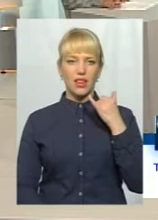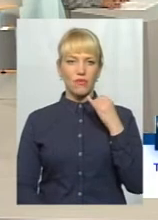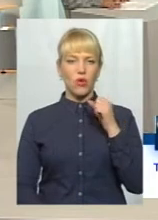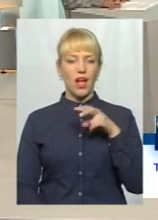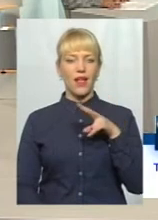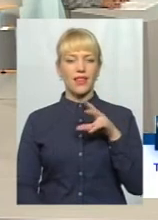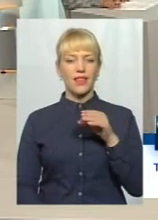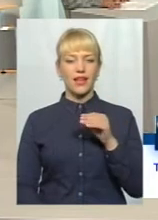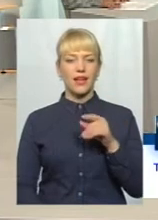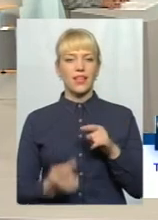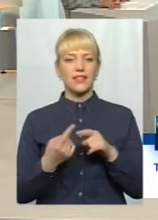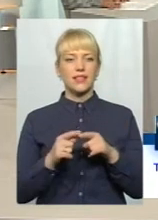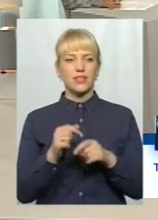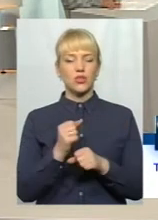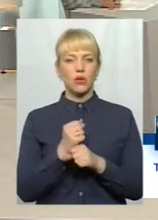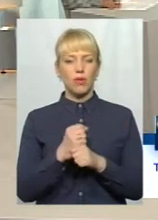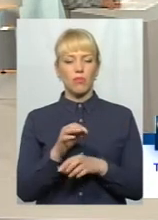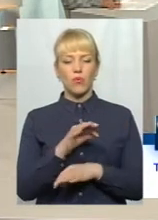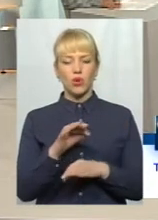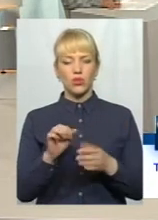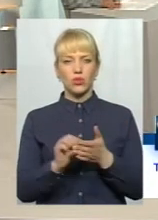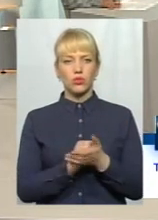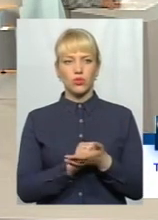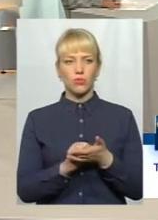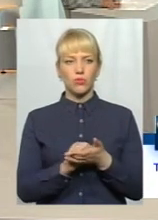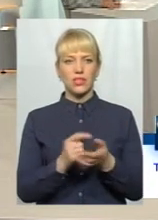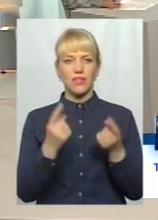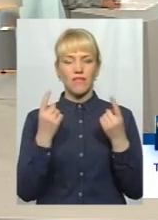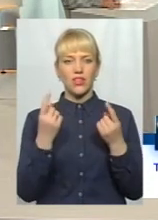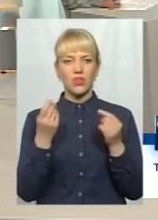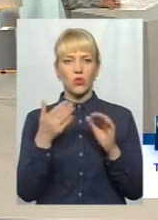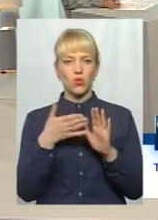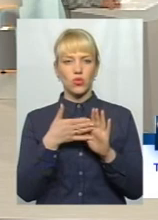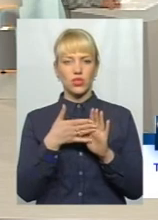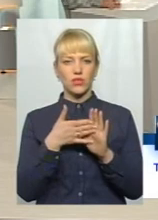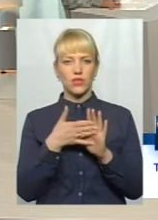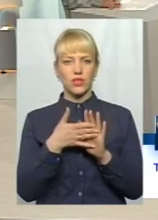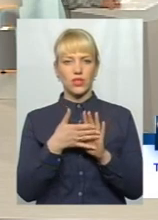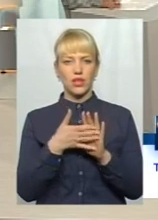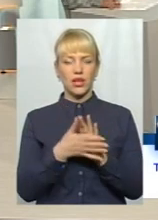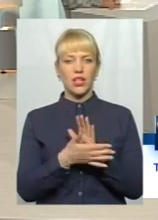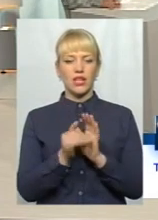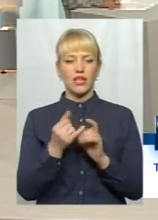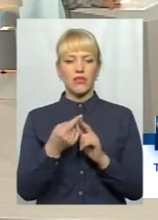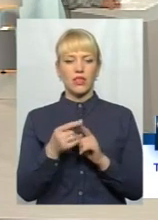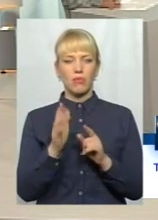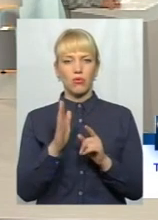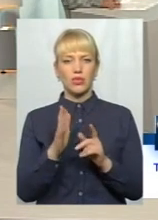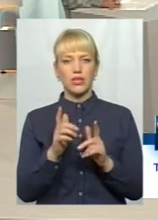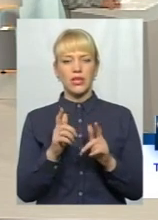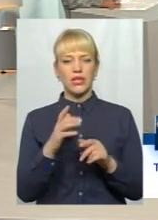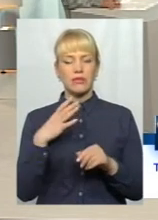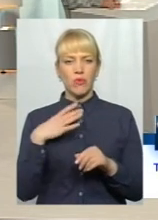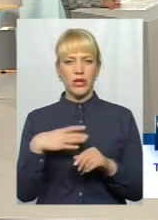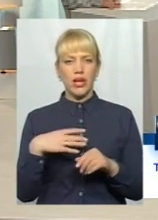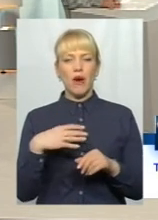зробиться проєктна документація і буде великих коштів гоштувати. І вона змушена буде погоджуватися з